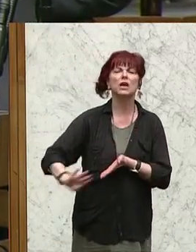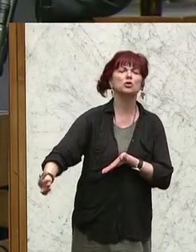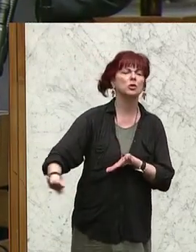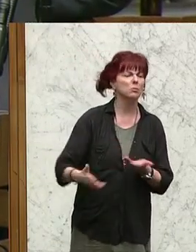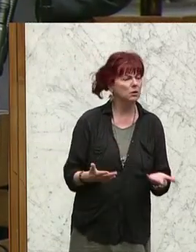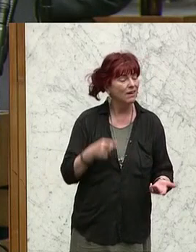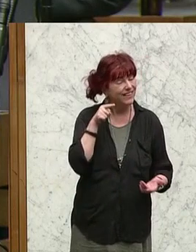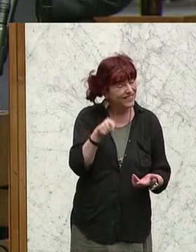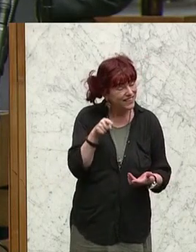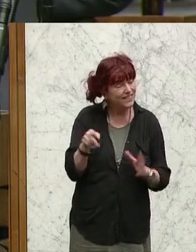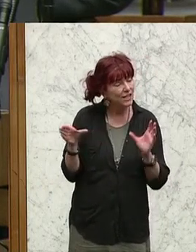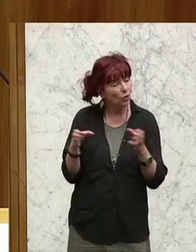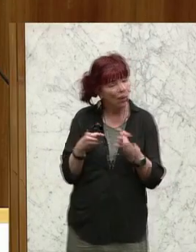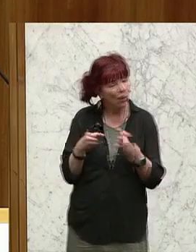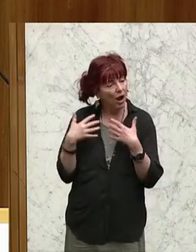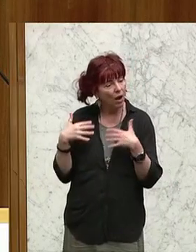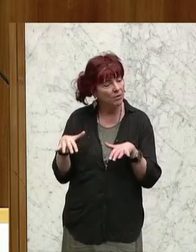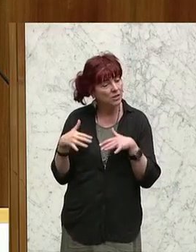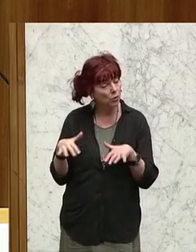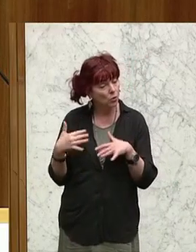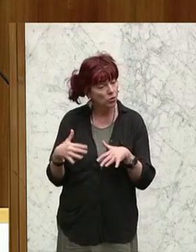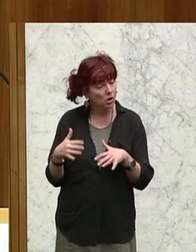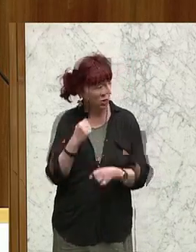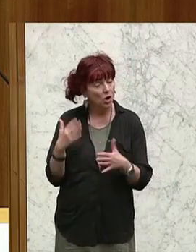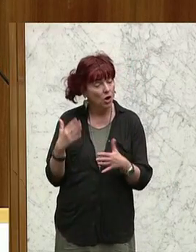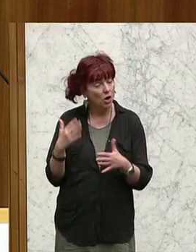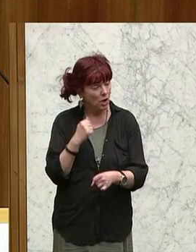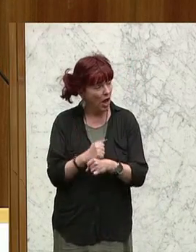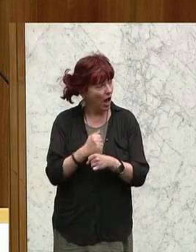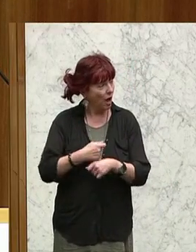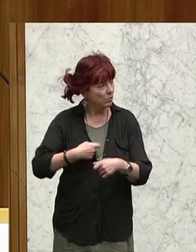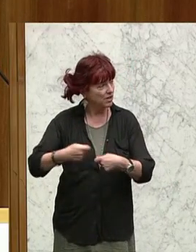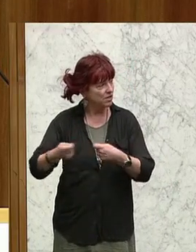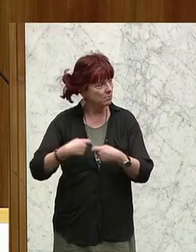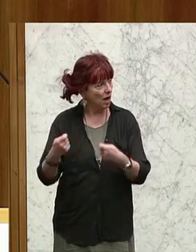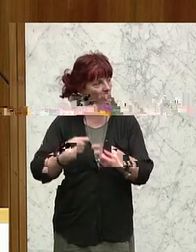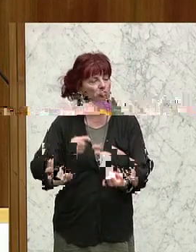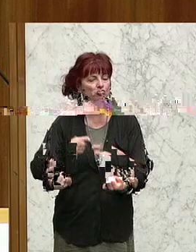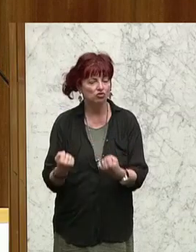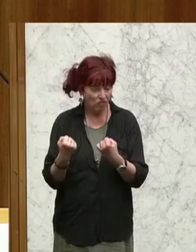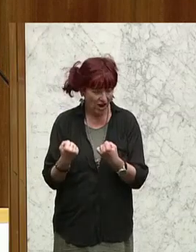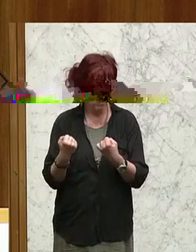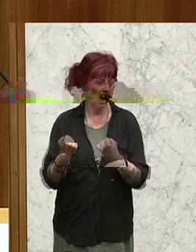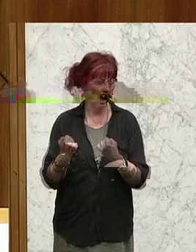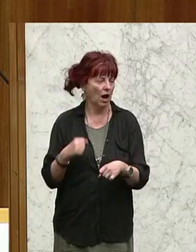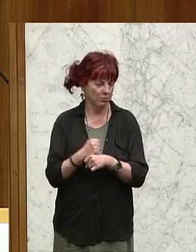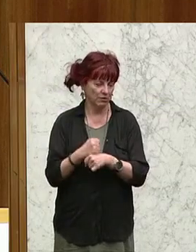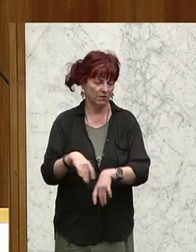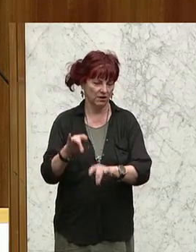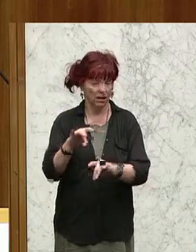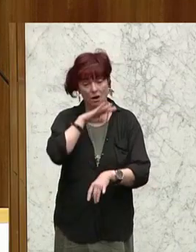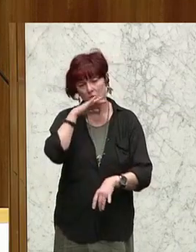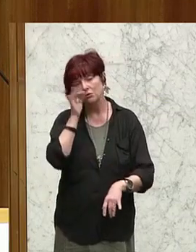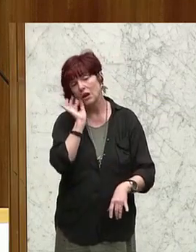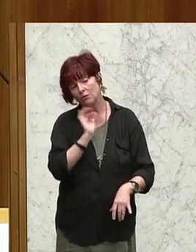genau diese Gruppe an Arbeitslosen, die ohnehin am Arbeitsmarkt, wir wissen Sie, eine halbe Million Arbeitslose, schwer zu kämpfen hat. Das sind viele Frauen,